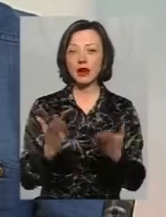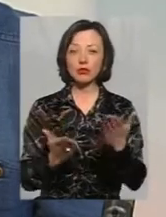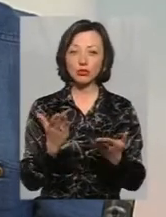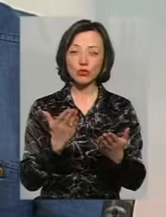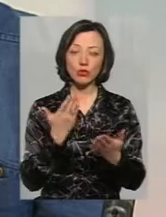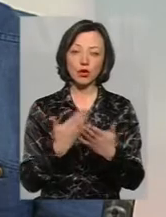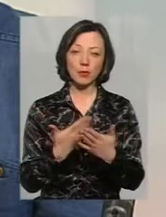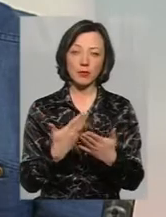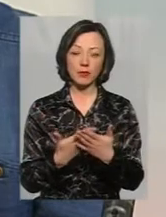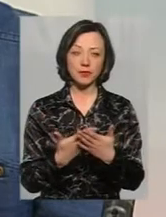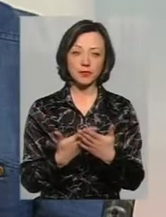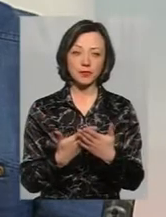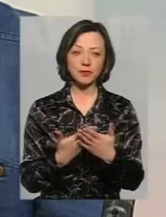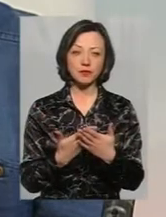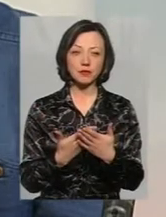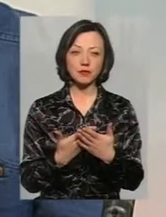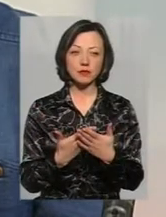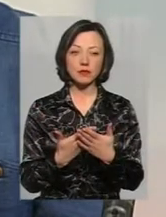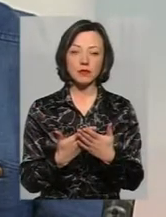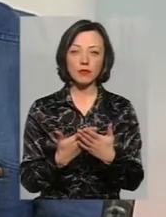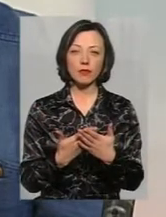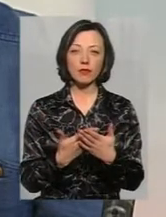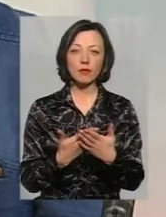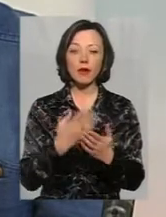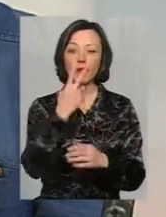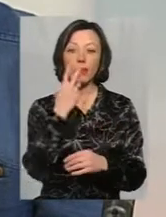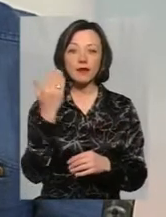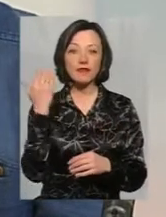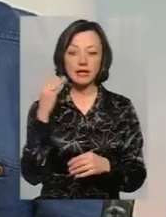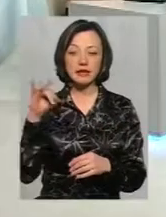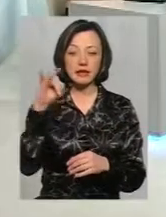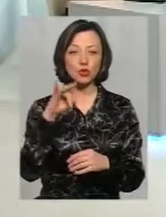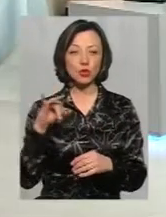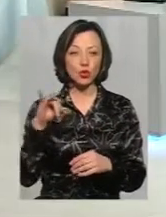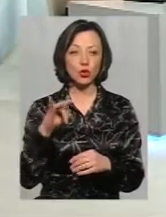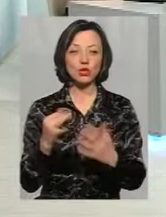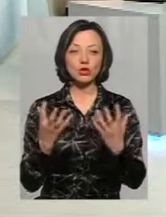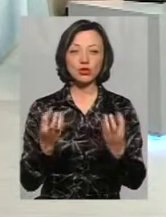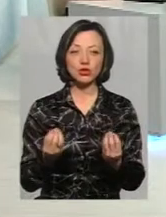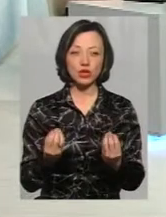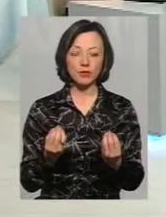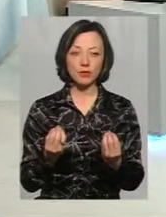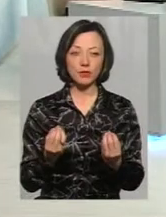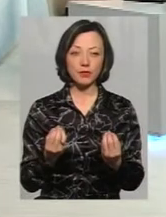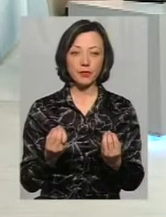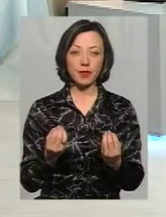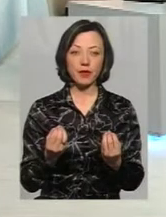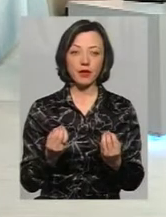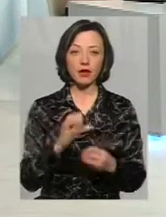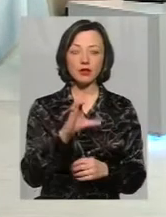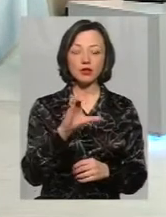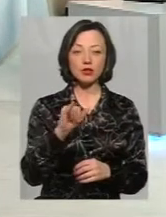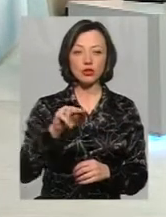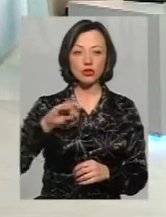оглянутися в недалеку історію, то ще у січні